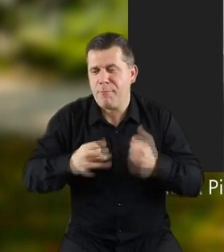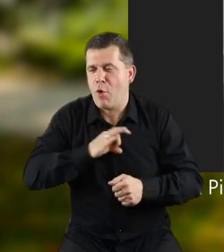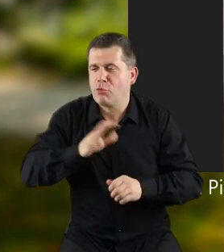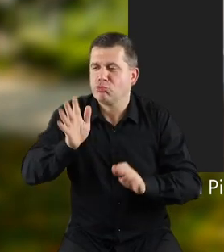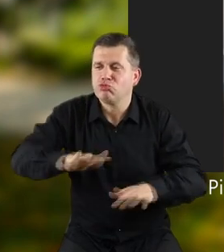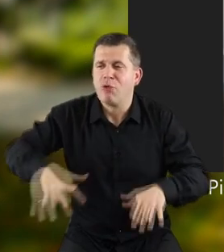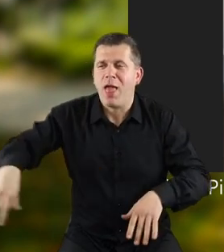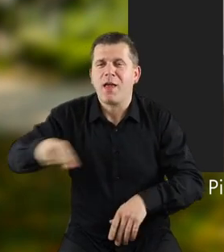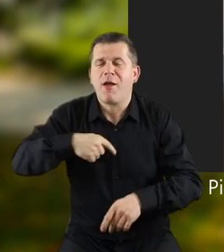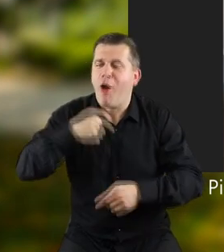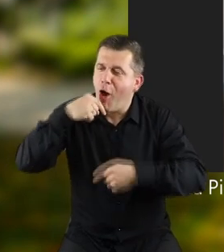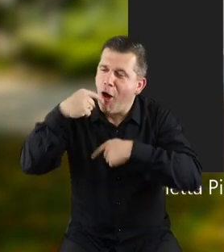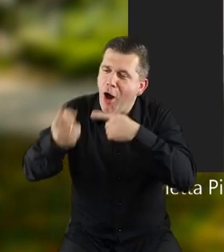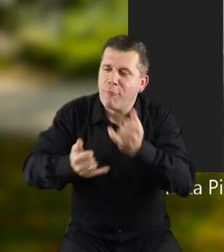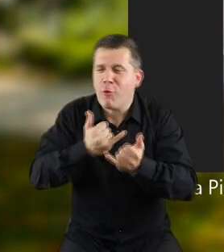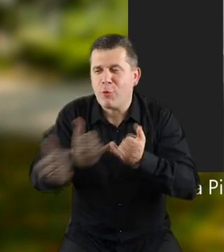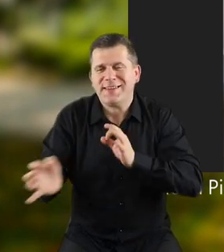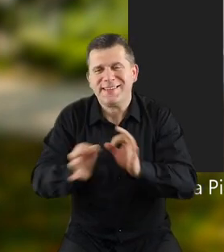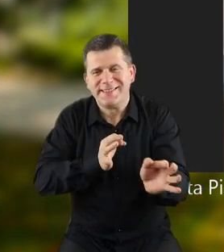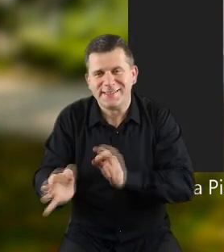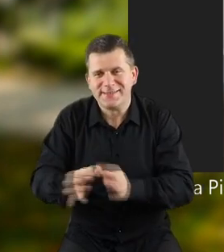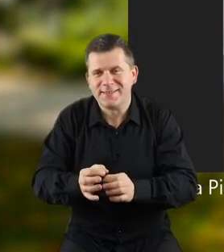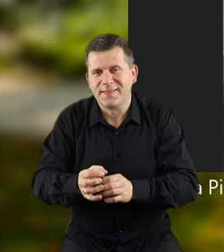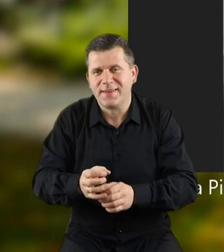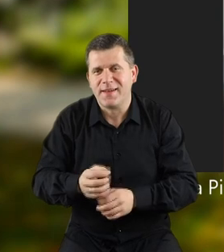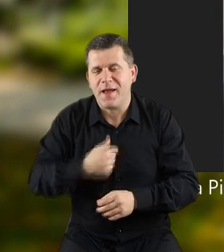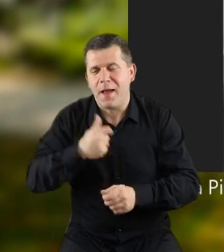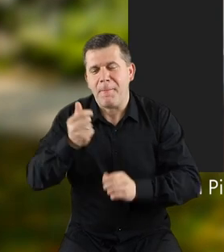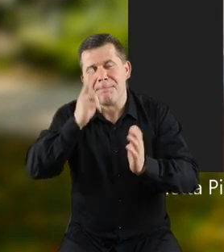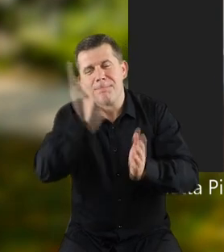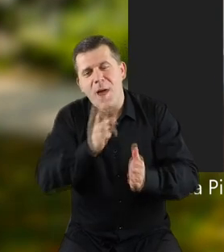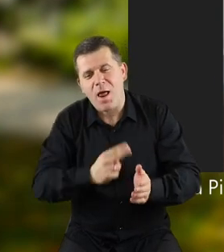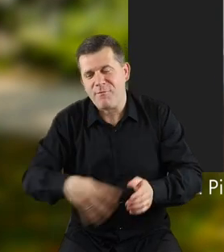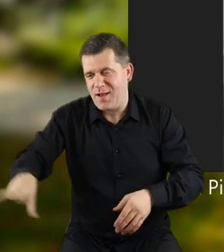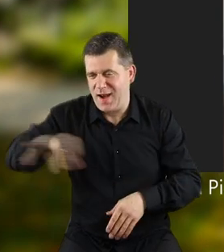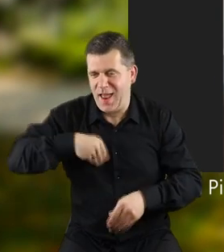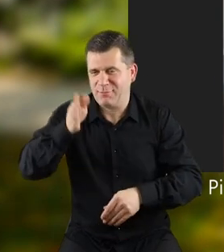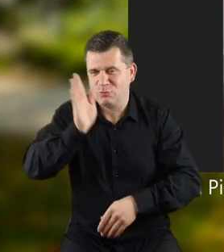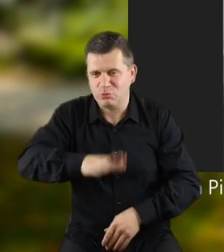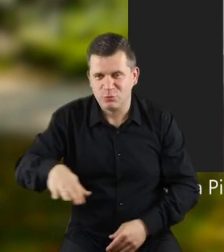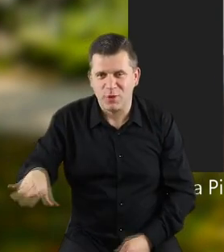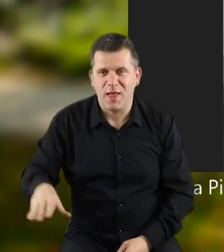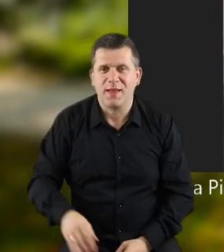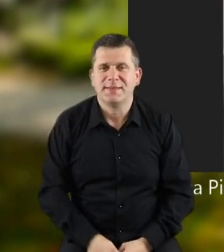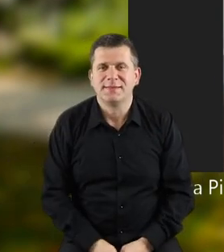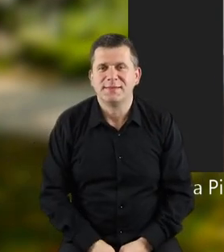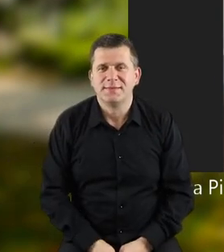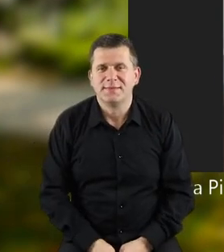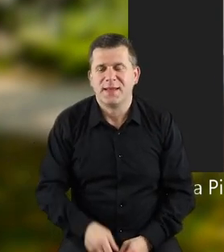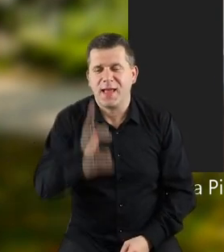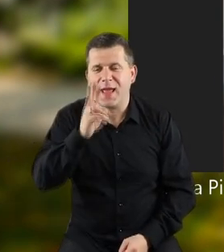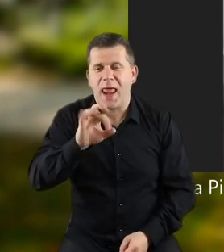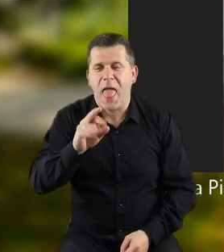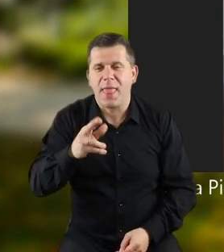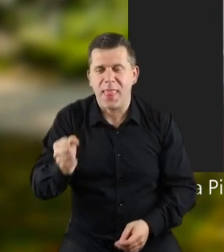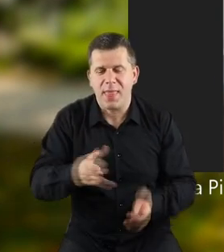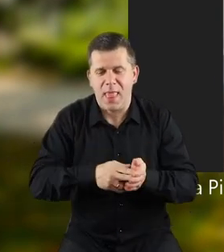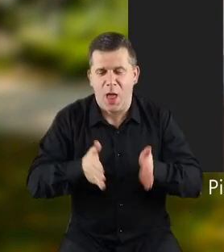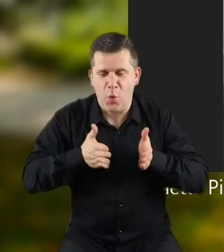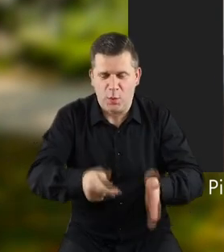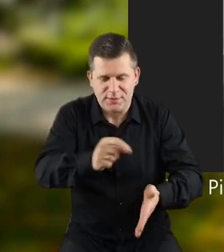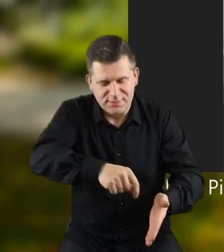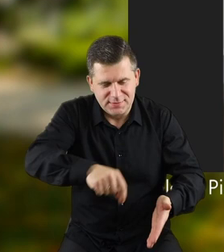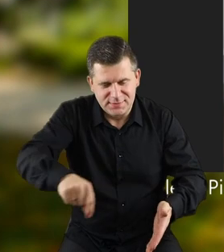żeby tym moim pociechom, którym opowiadałam różne historie, malowałam razem z dziećmi kredą na